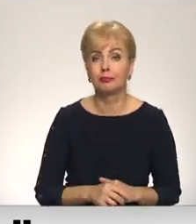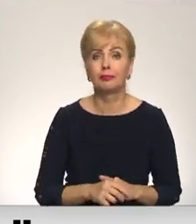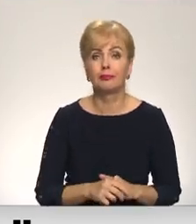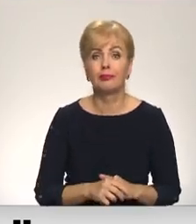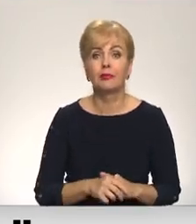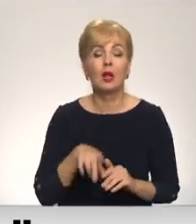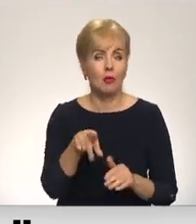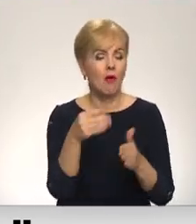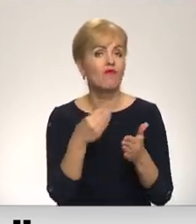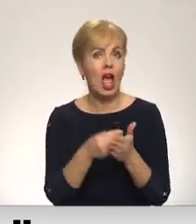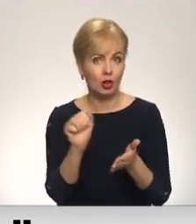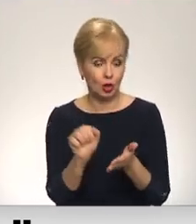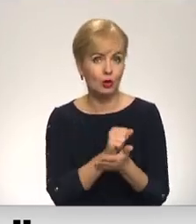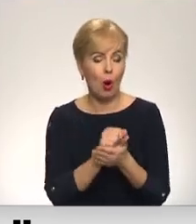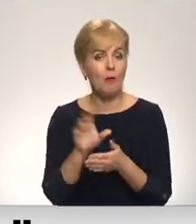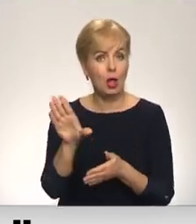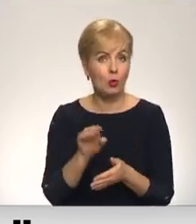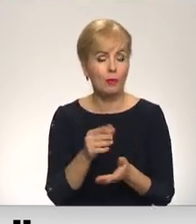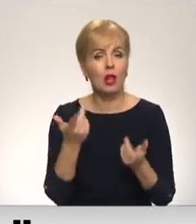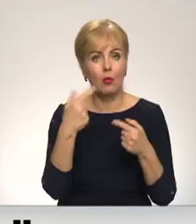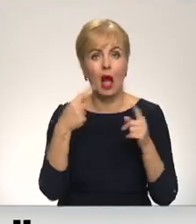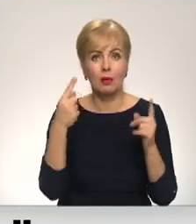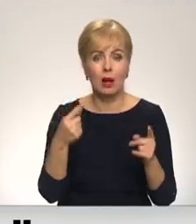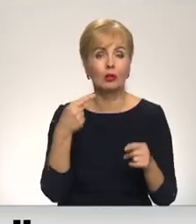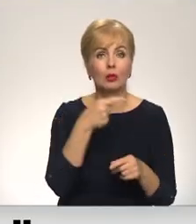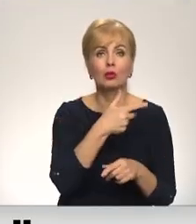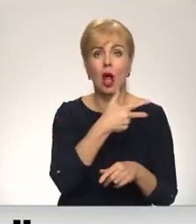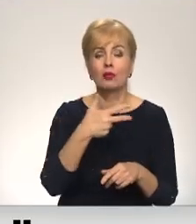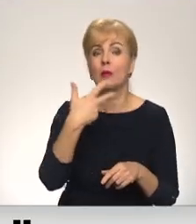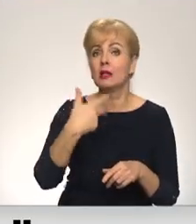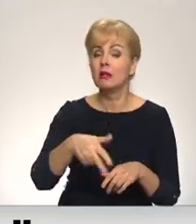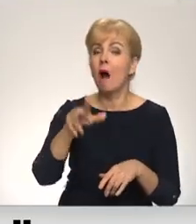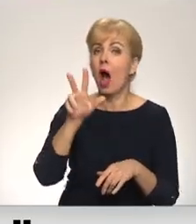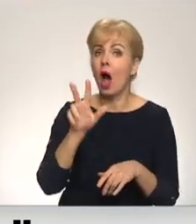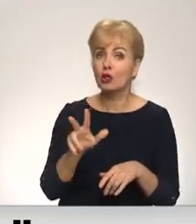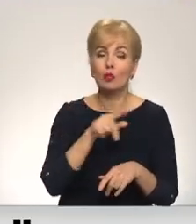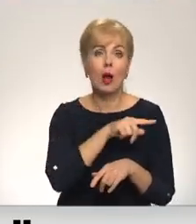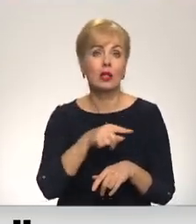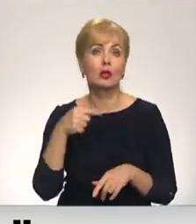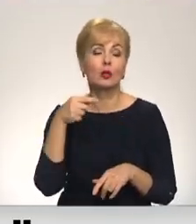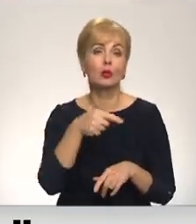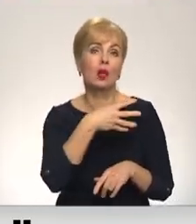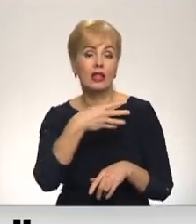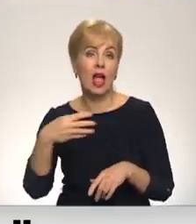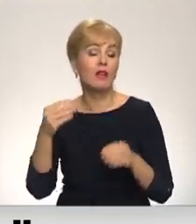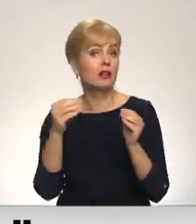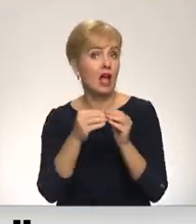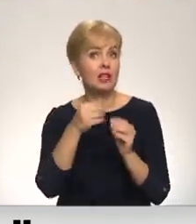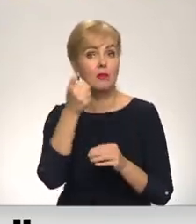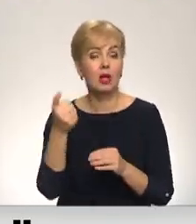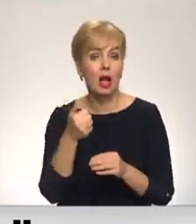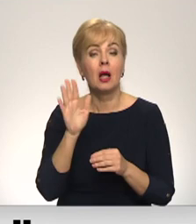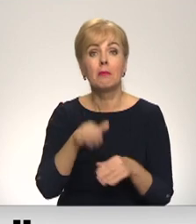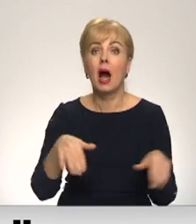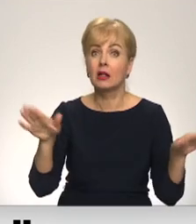To, ka vērtīgi dokumentu noraksti par laika posmu no 1378. līdz 1910. gadam par